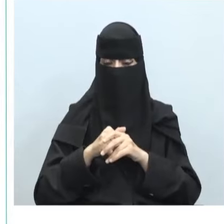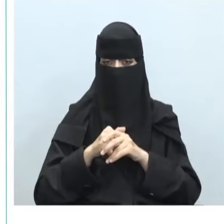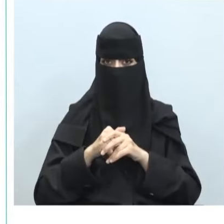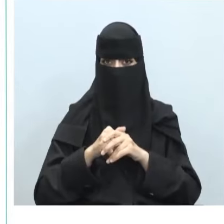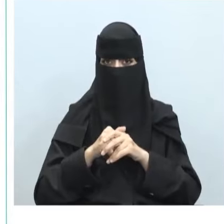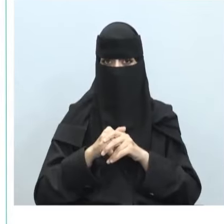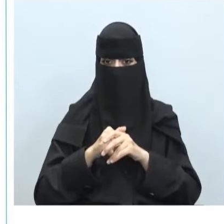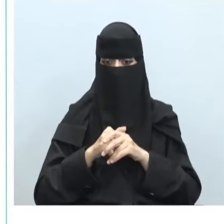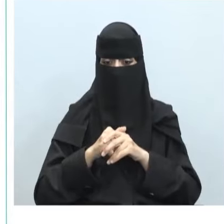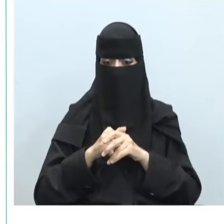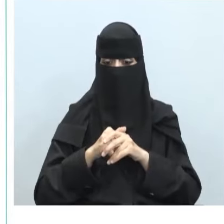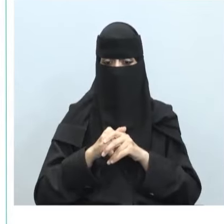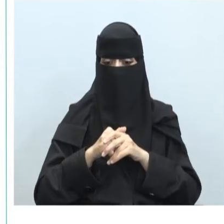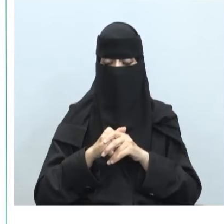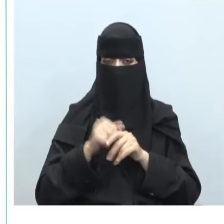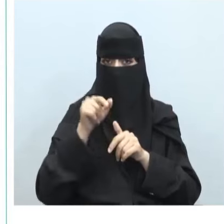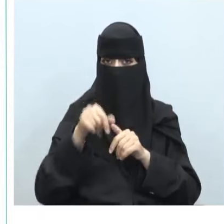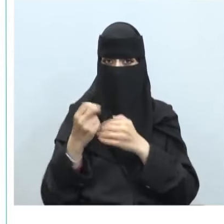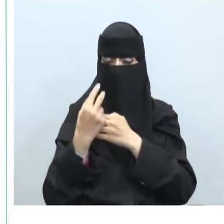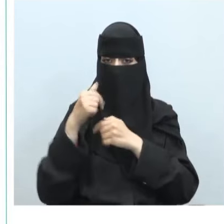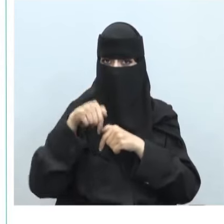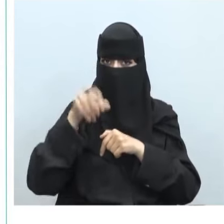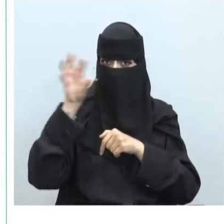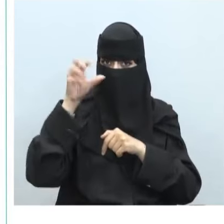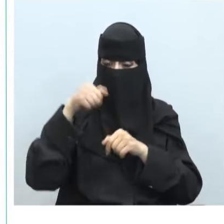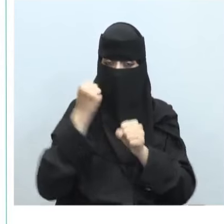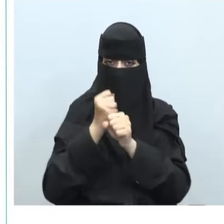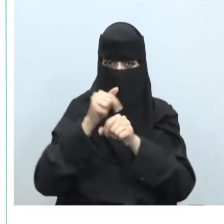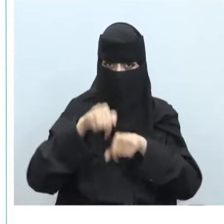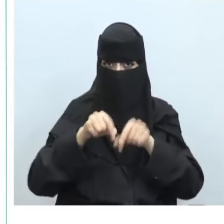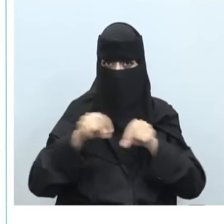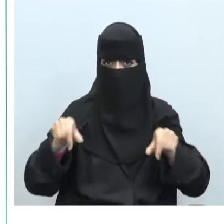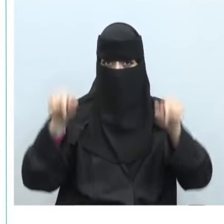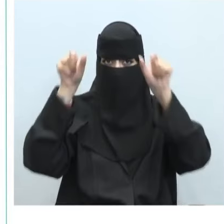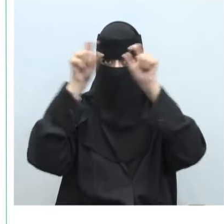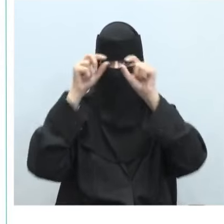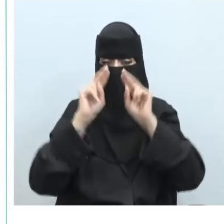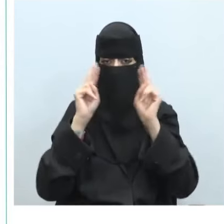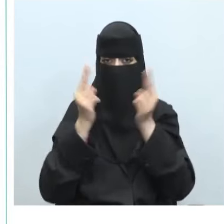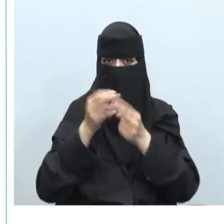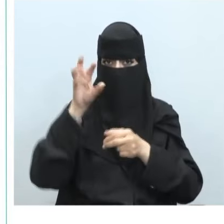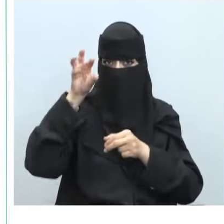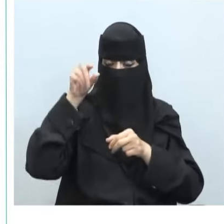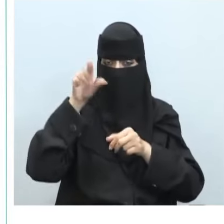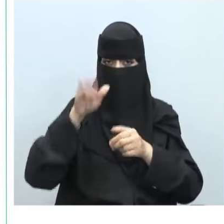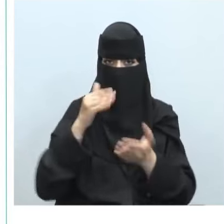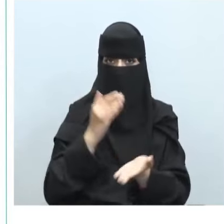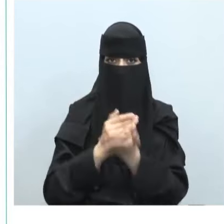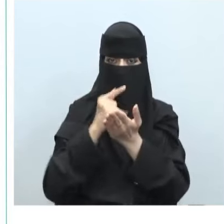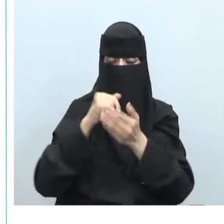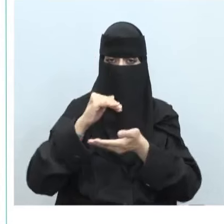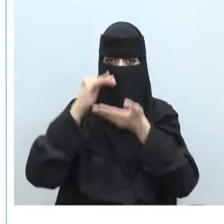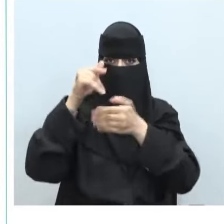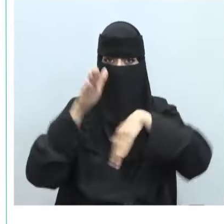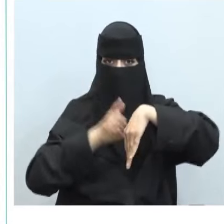تعلمنا في درس اليوم أن الشركات العاملة في الاتحاد الأوروبي تحتاج إلى مصادقة منتجاتها